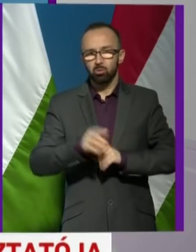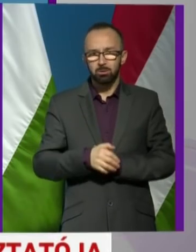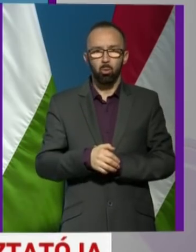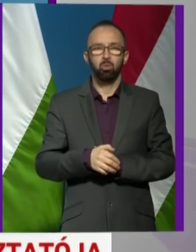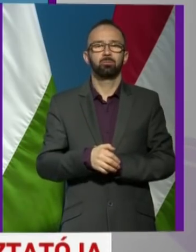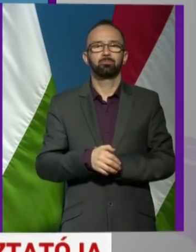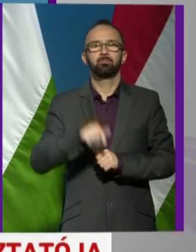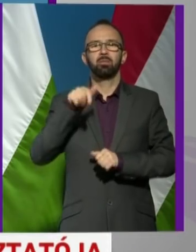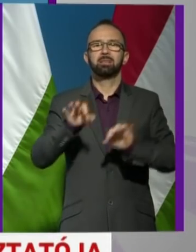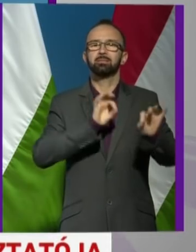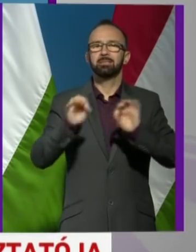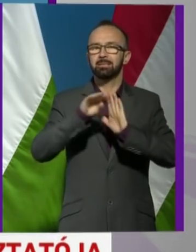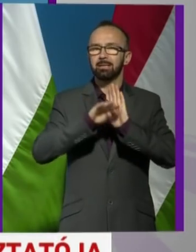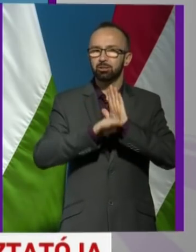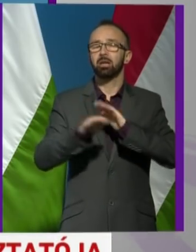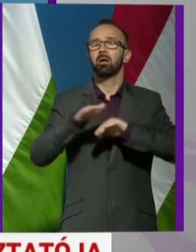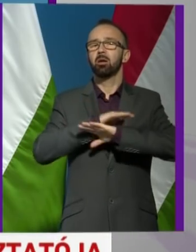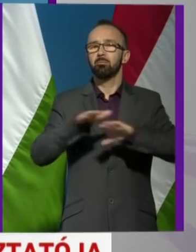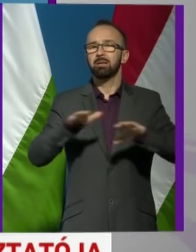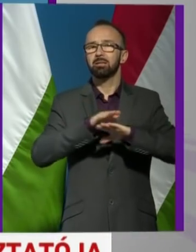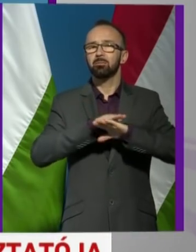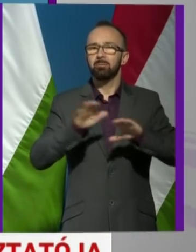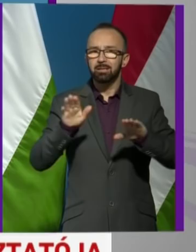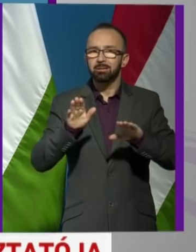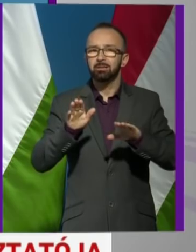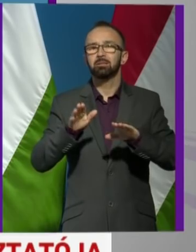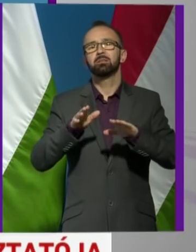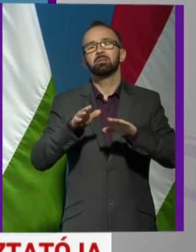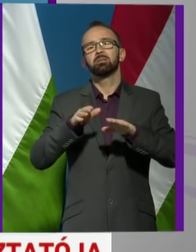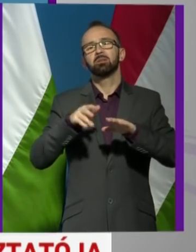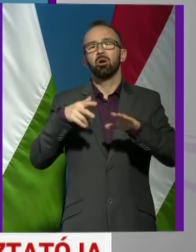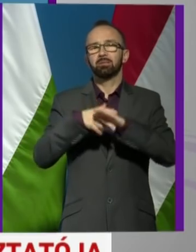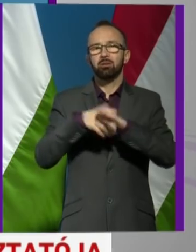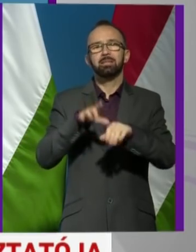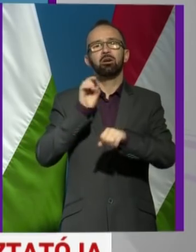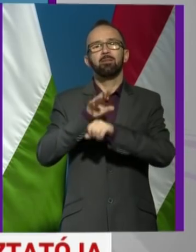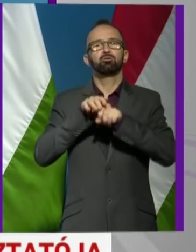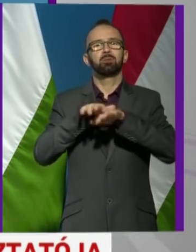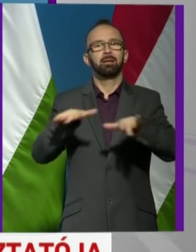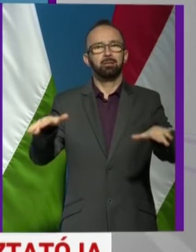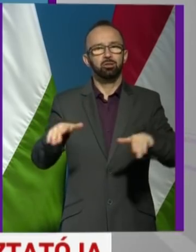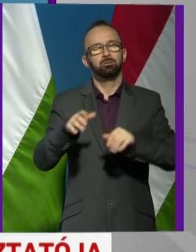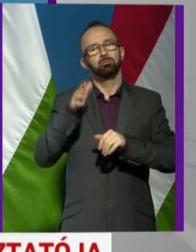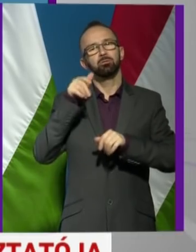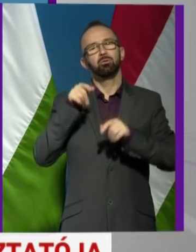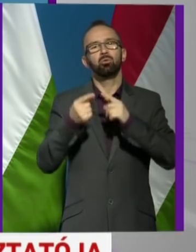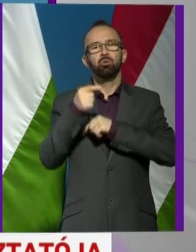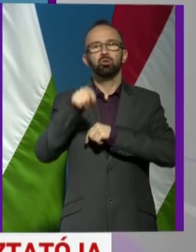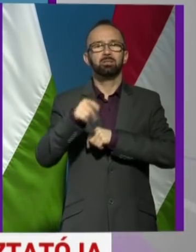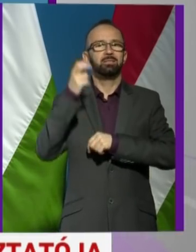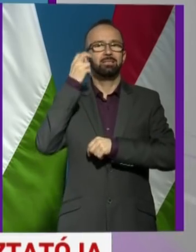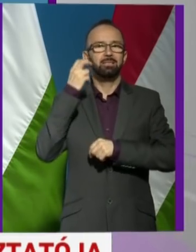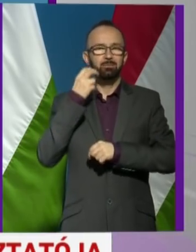ezek az intézkedések mind-mind eléjét vehetik a vírus terjedésének, különösen azokban az